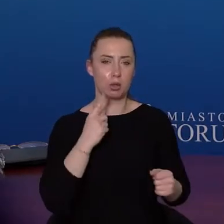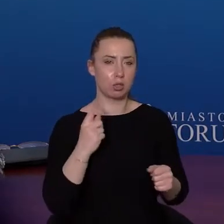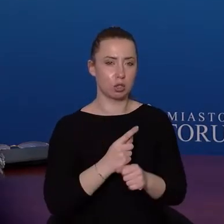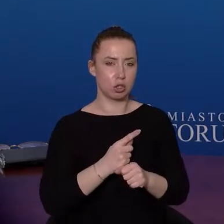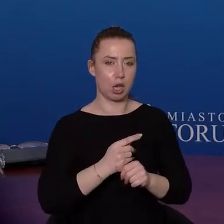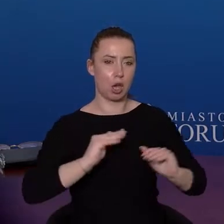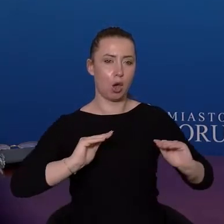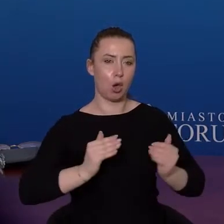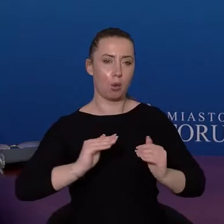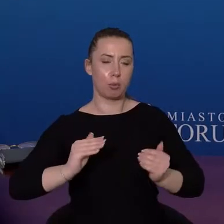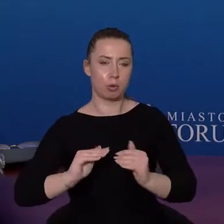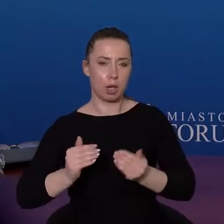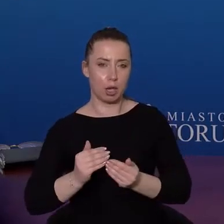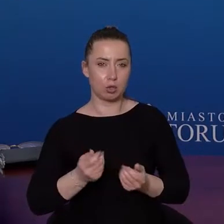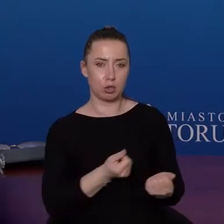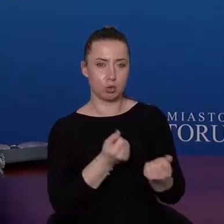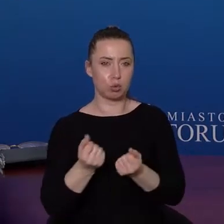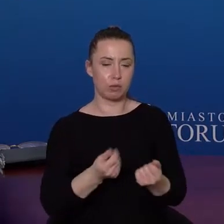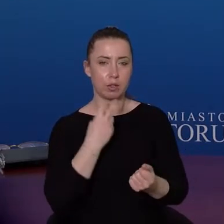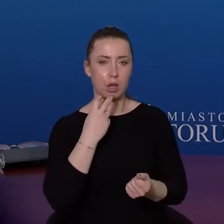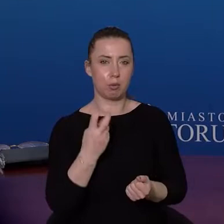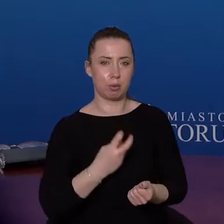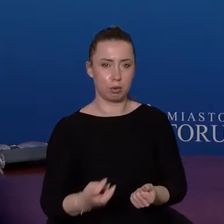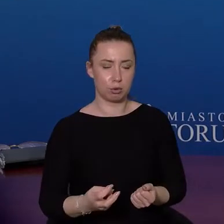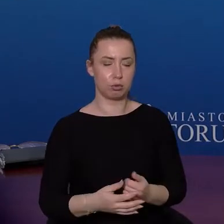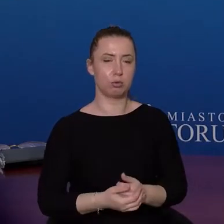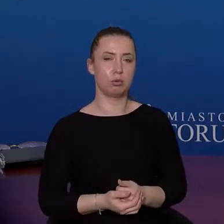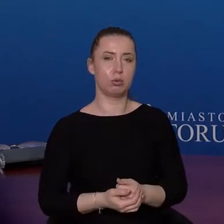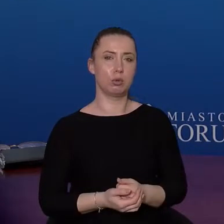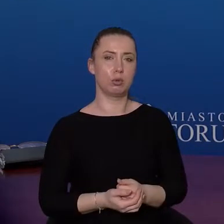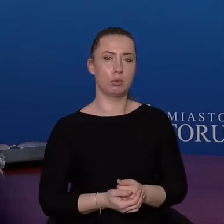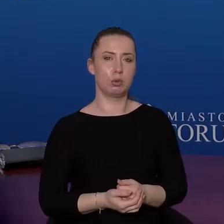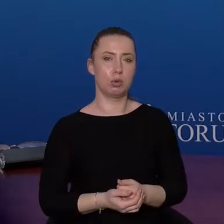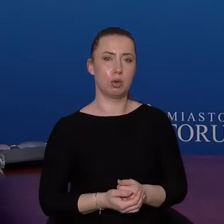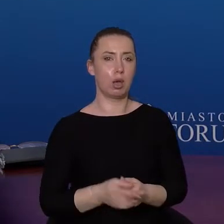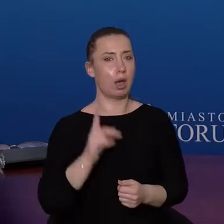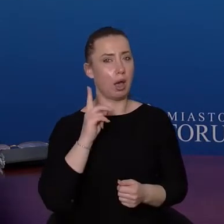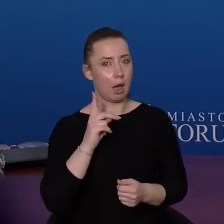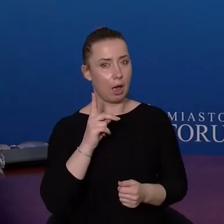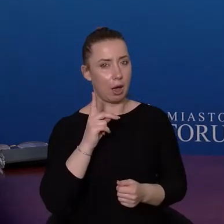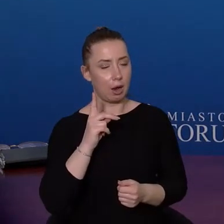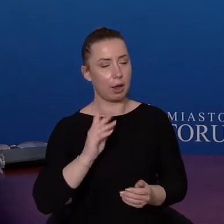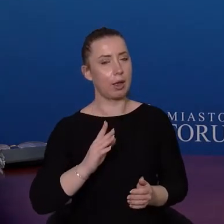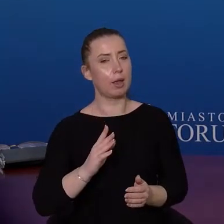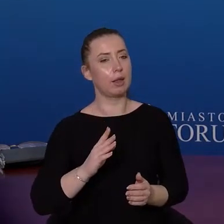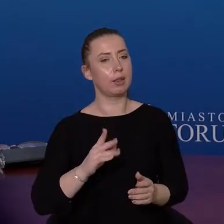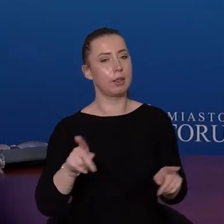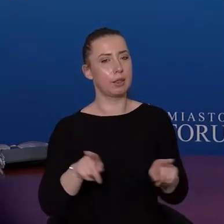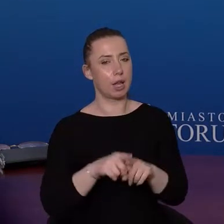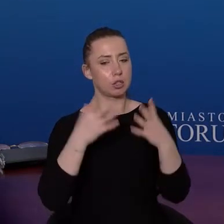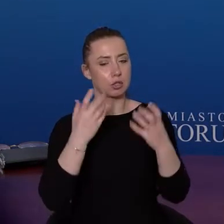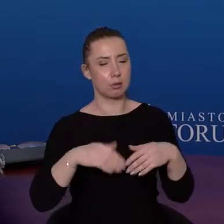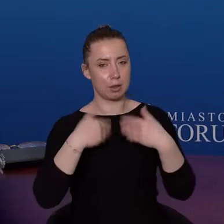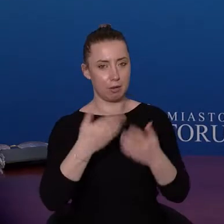zużycia prądu, bo takie to jest właściwe określenie, przy jednoczesnym warunku zapewnienia bezpiecznego